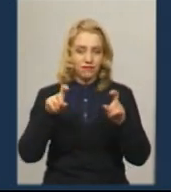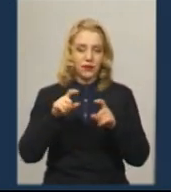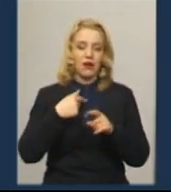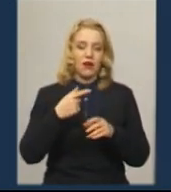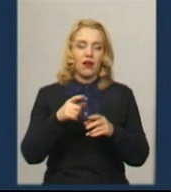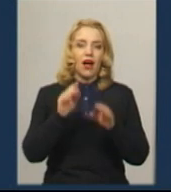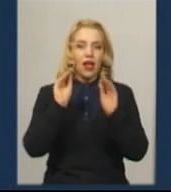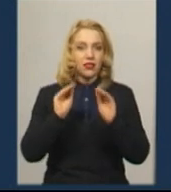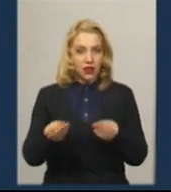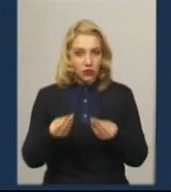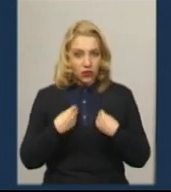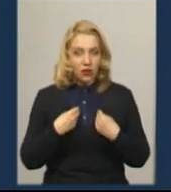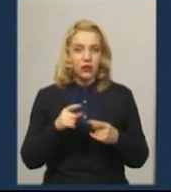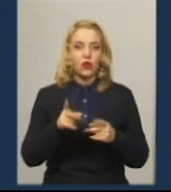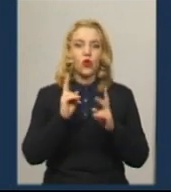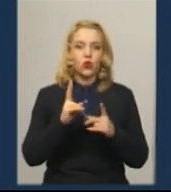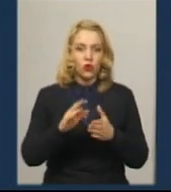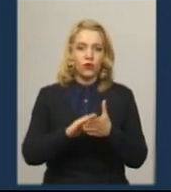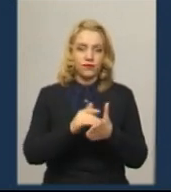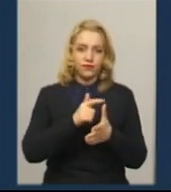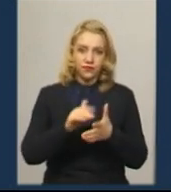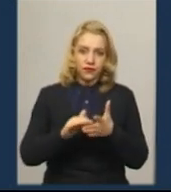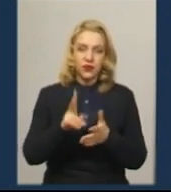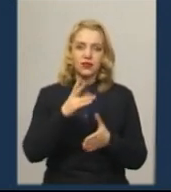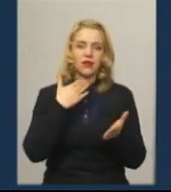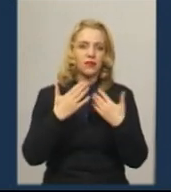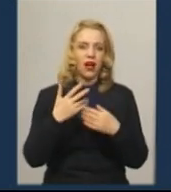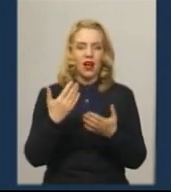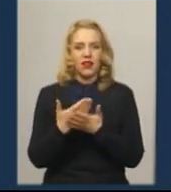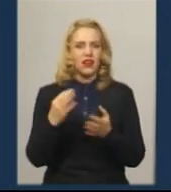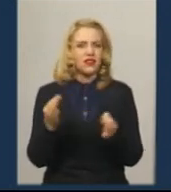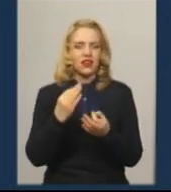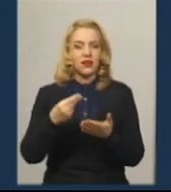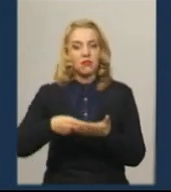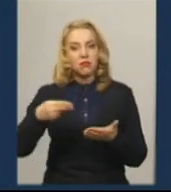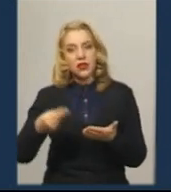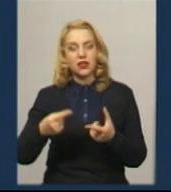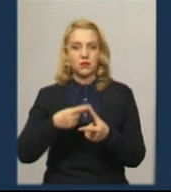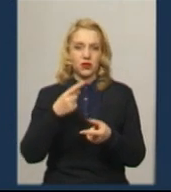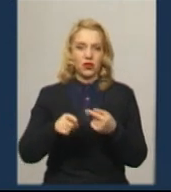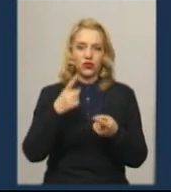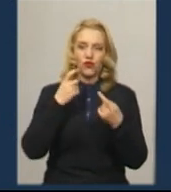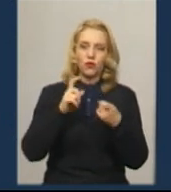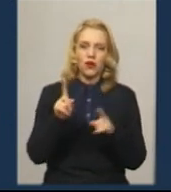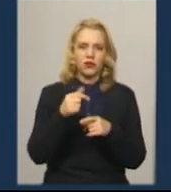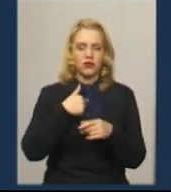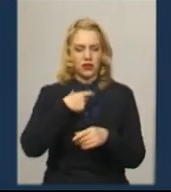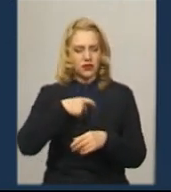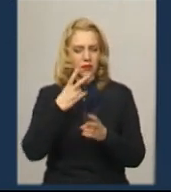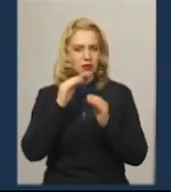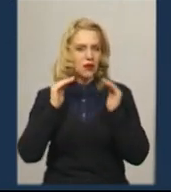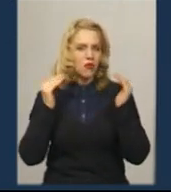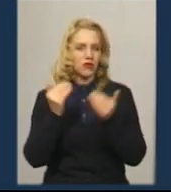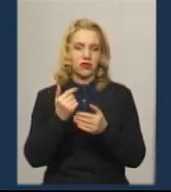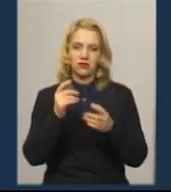проживаєш. І всі, хто з тобою контактували, ніяких підписів такого, інформація, що ми там повинні самоізолюватись.